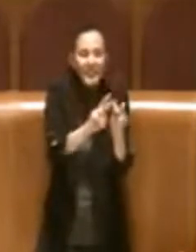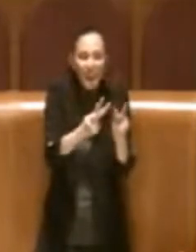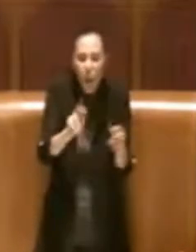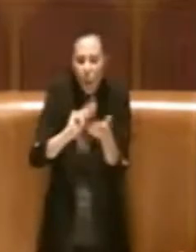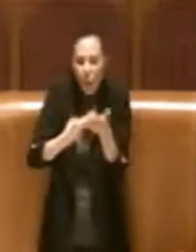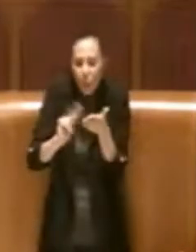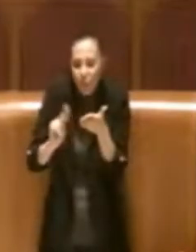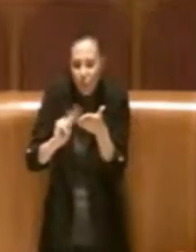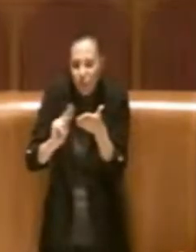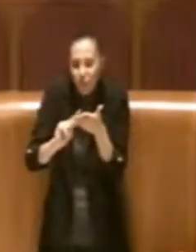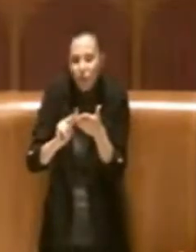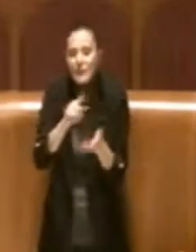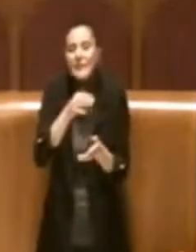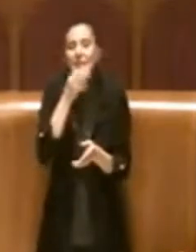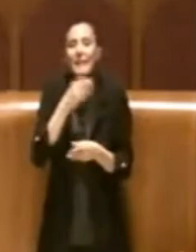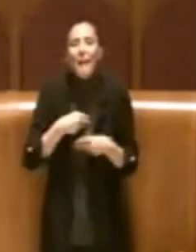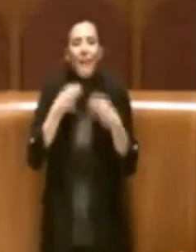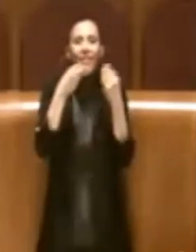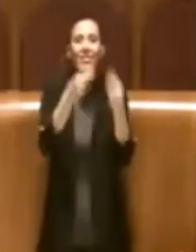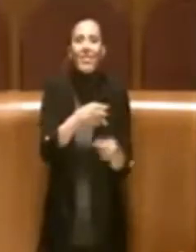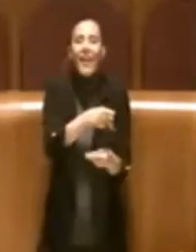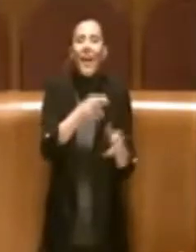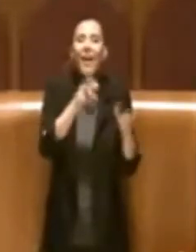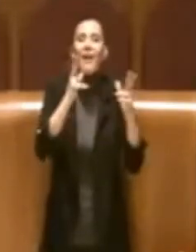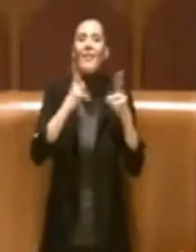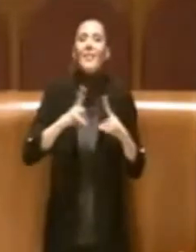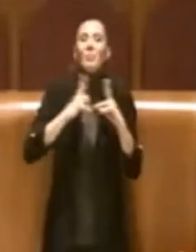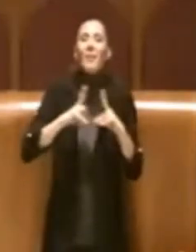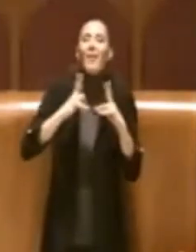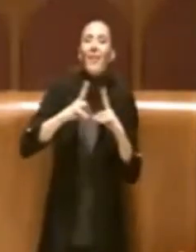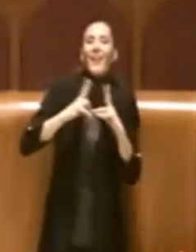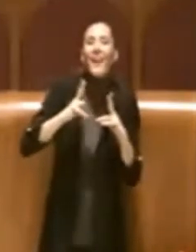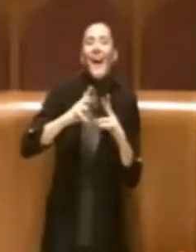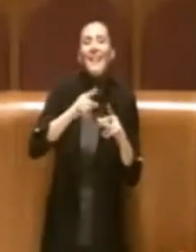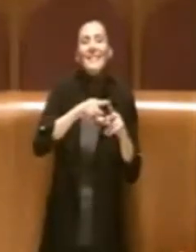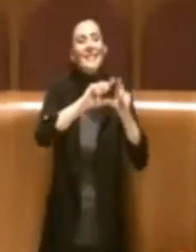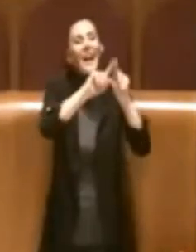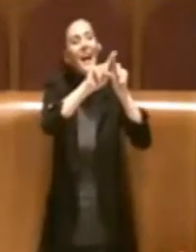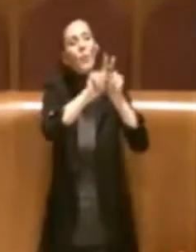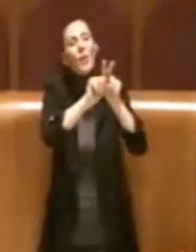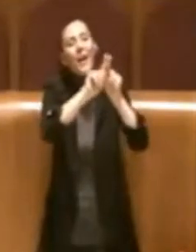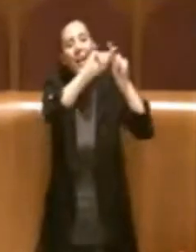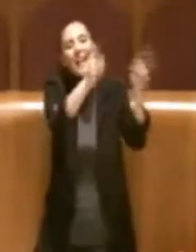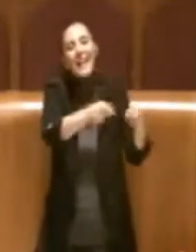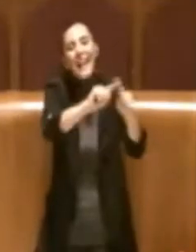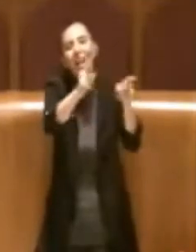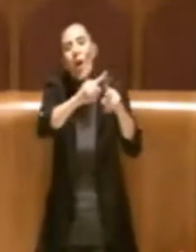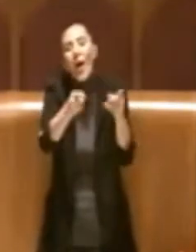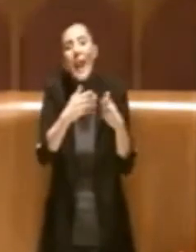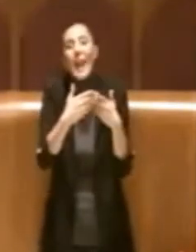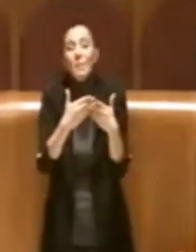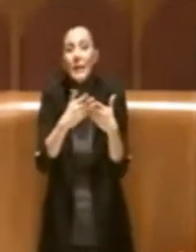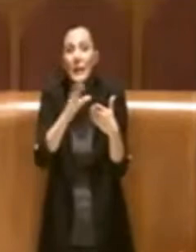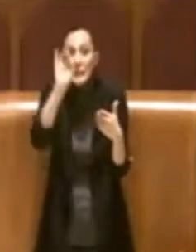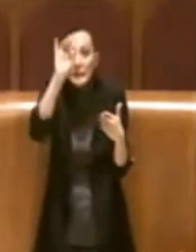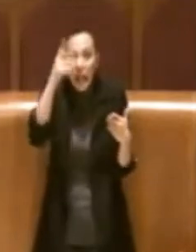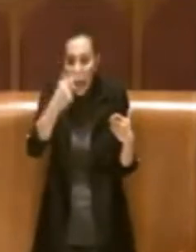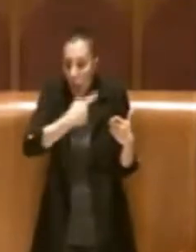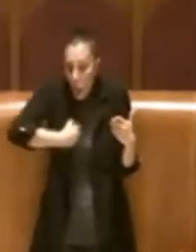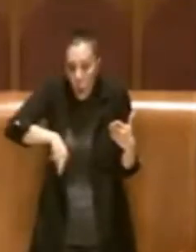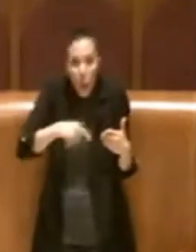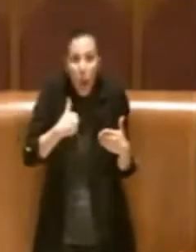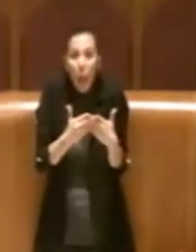uffici, perché è inutile dare la speranza di una ricognizione di immobili alle librerie se non abbiamo immobili